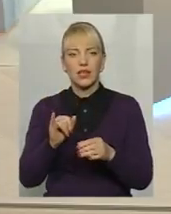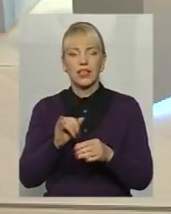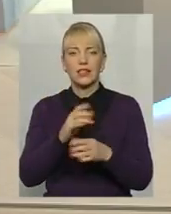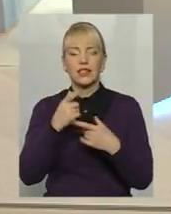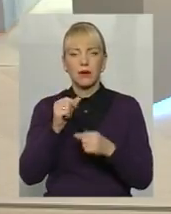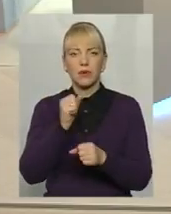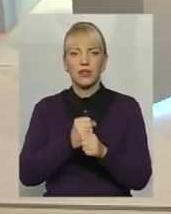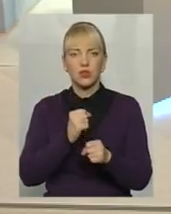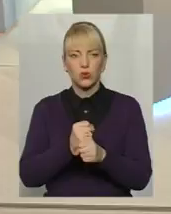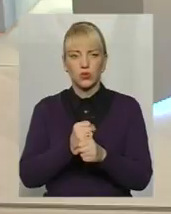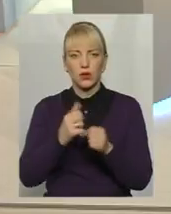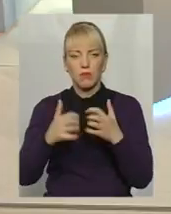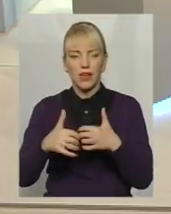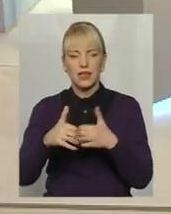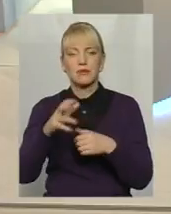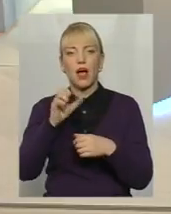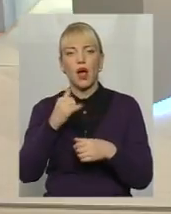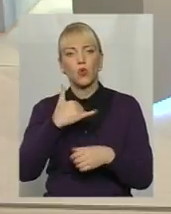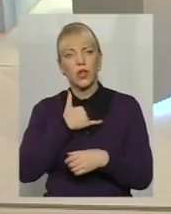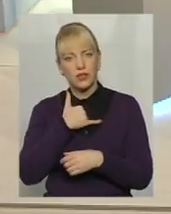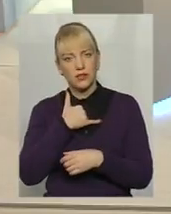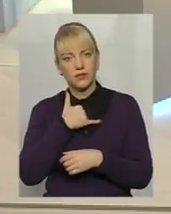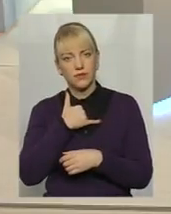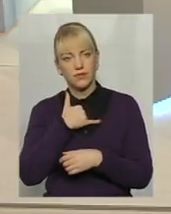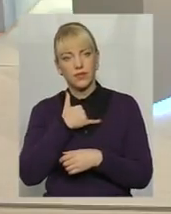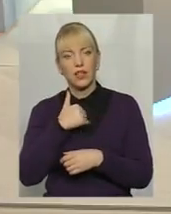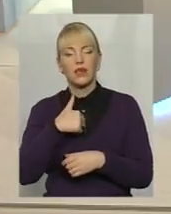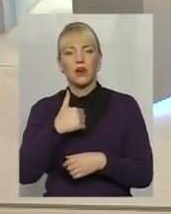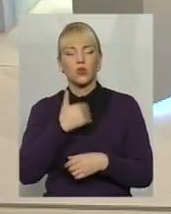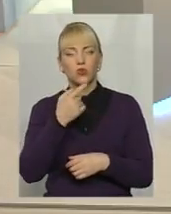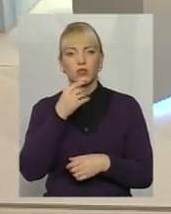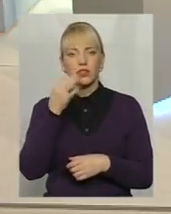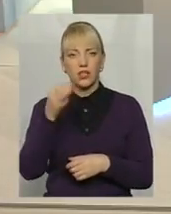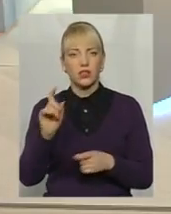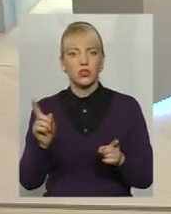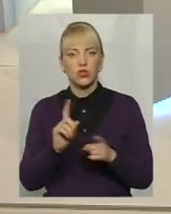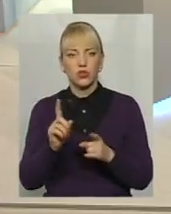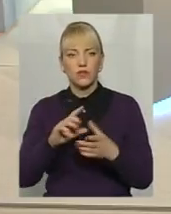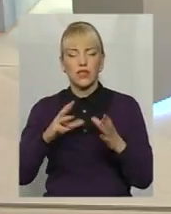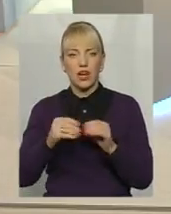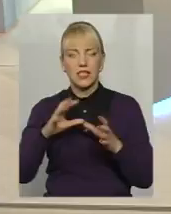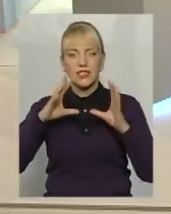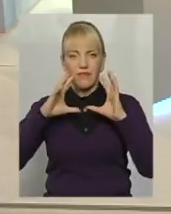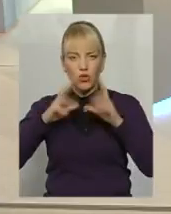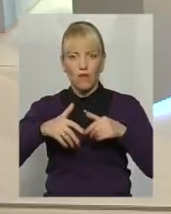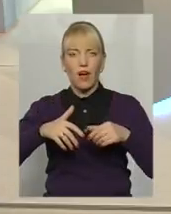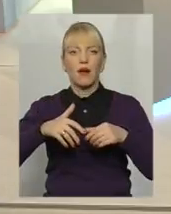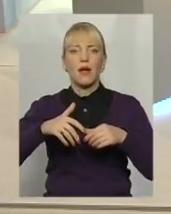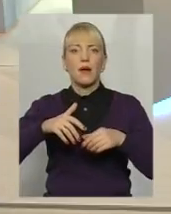працюють механізми. А в нас? Хочу сказати, що взагалі світова практика